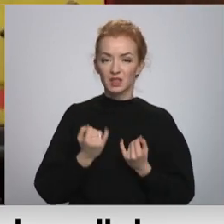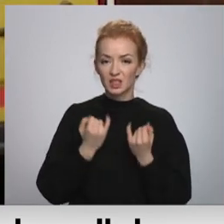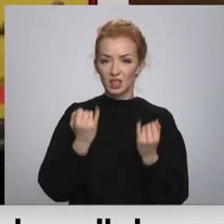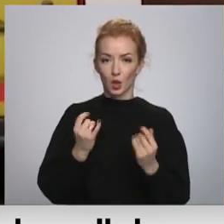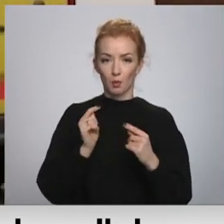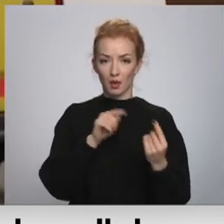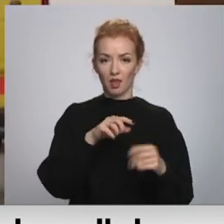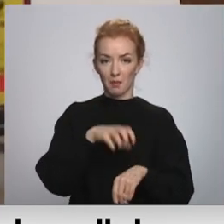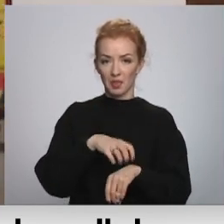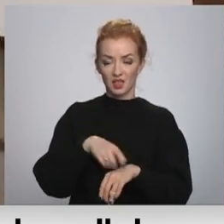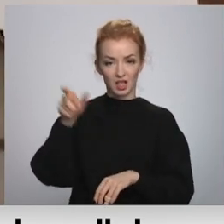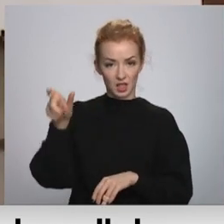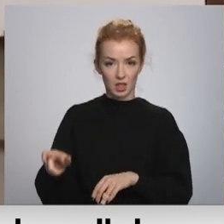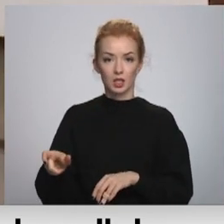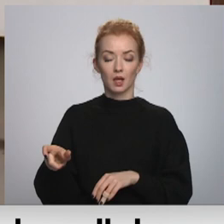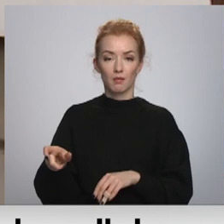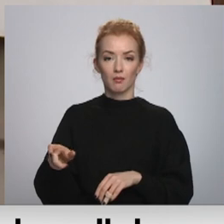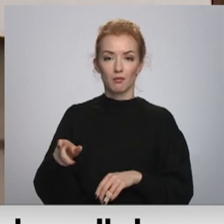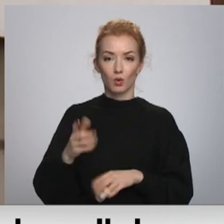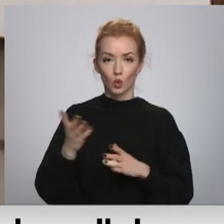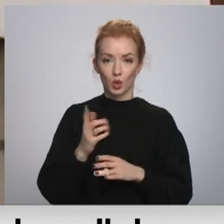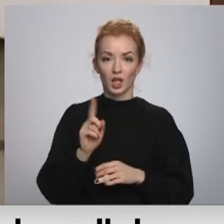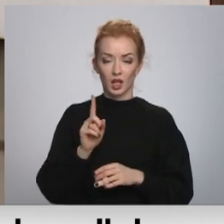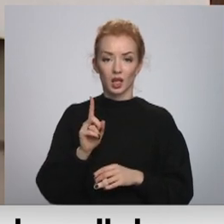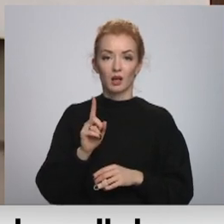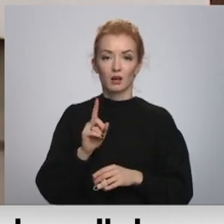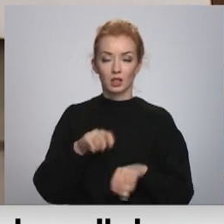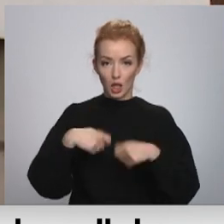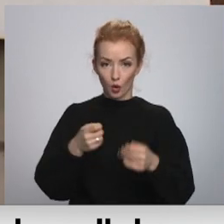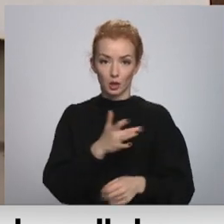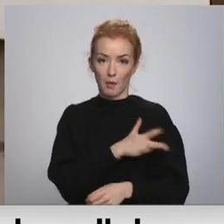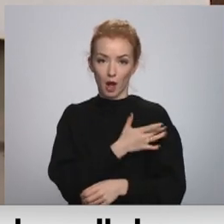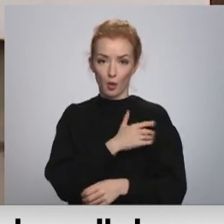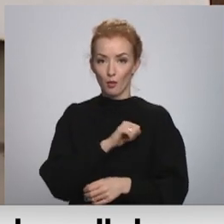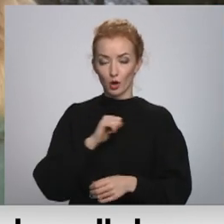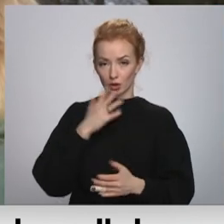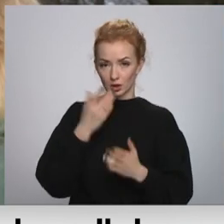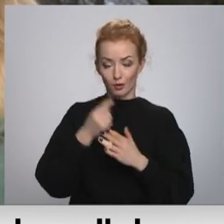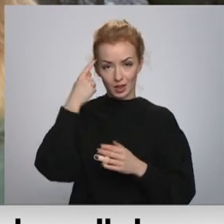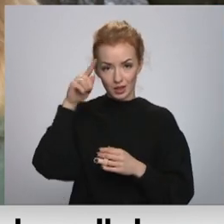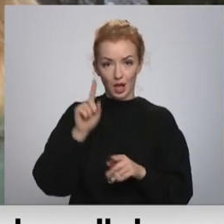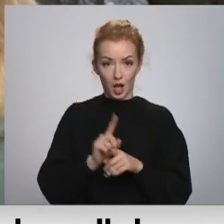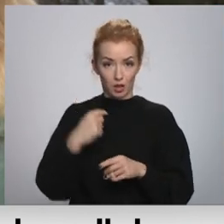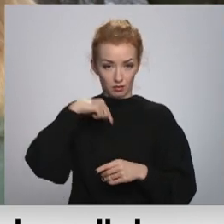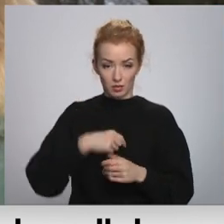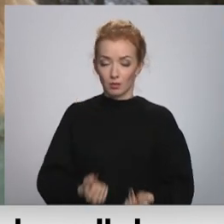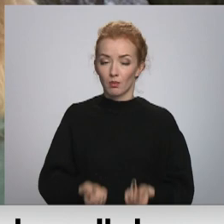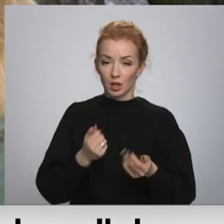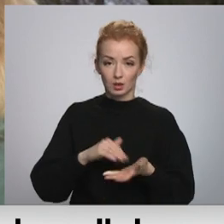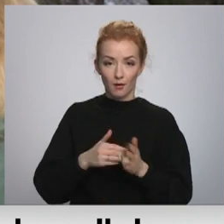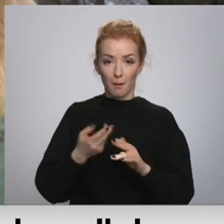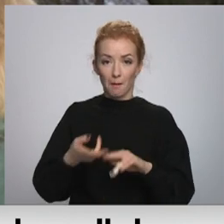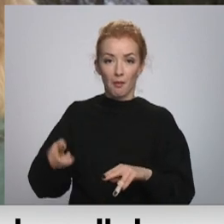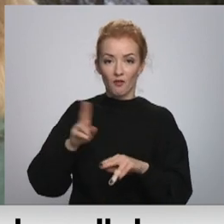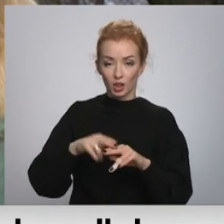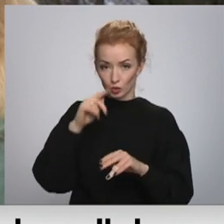medicīnas personālu, kuri ir spējuši pakalpojumu sniegt uz savu inicitīvu, pārrakšanu un arī virstundām, ka šie